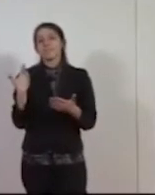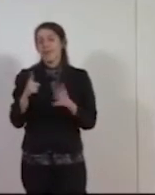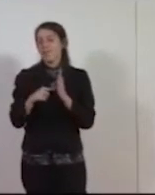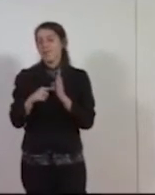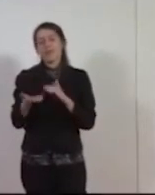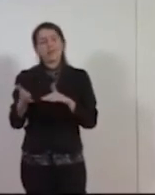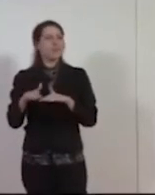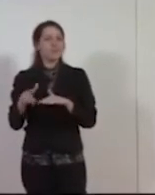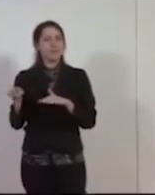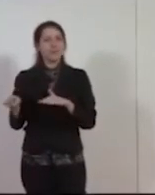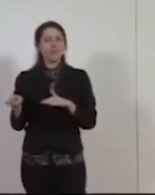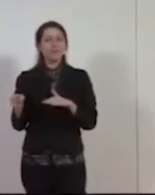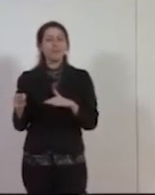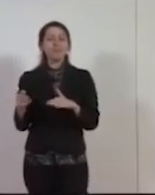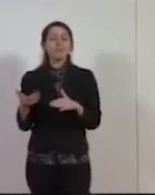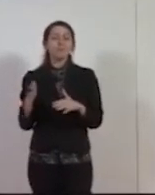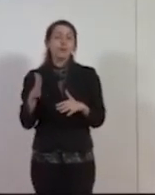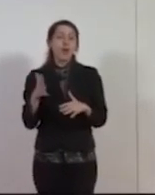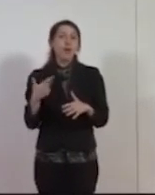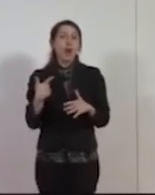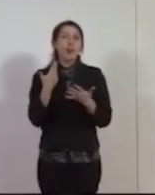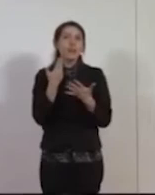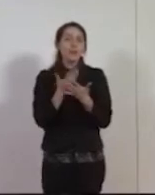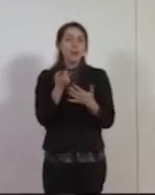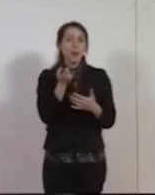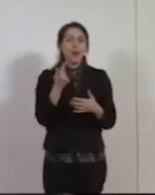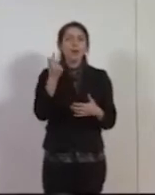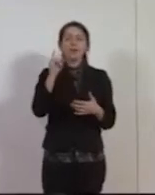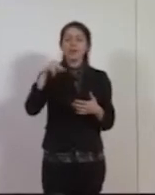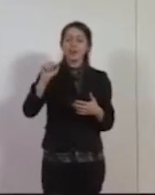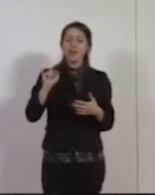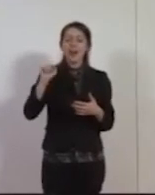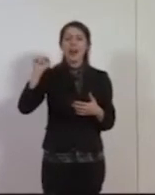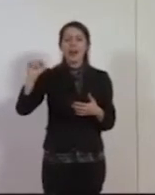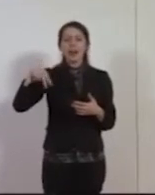mesi fa e di cui forse abbiamo parlato troppo poco, Tina Anselmi.